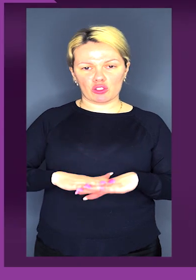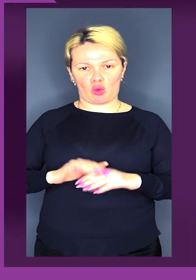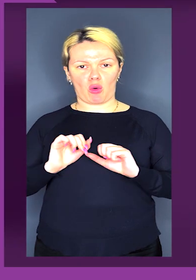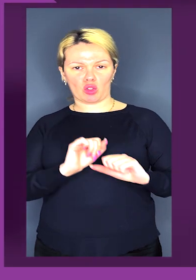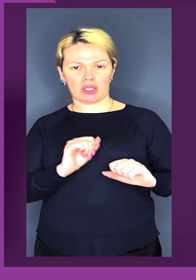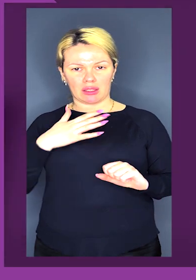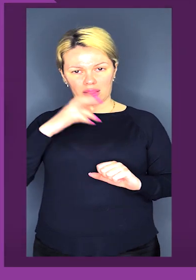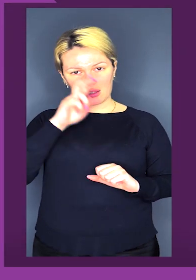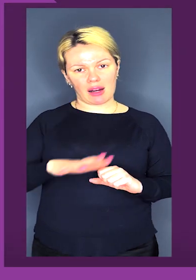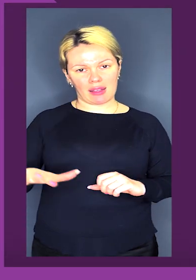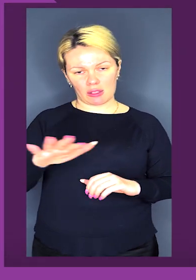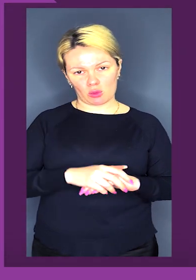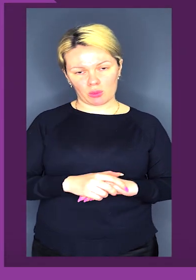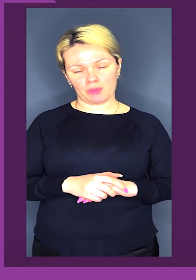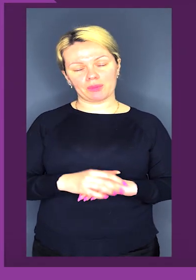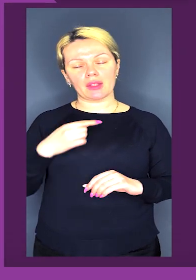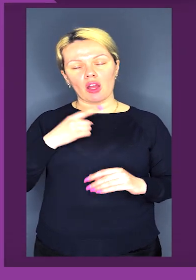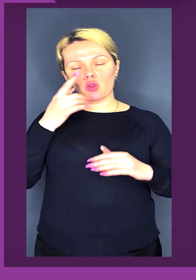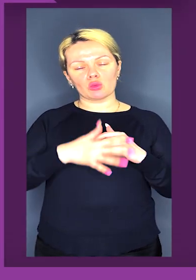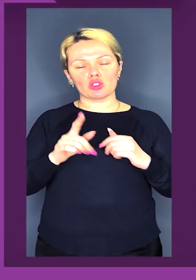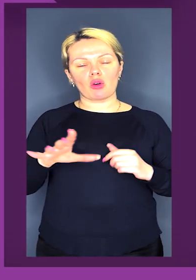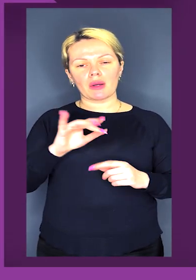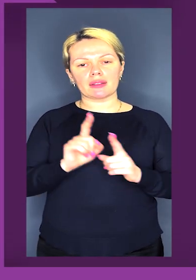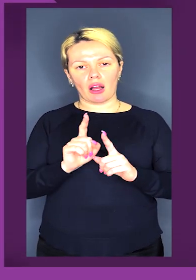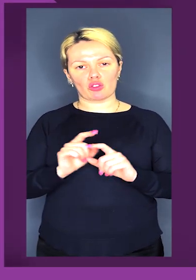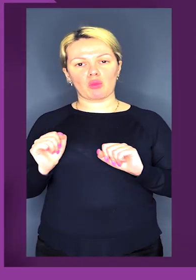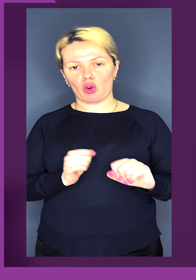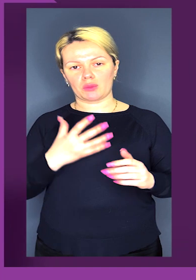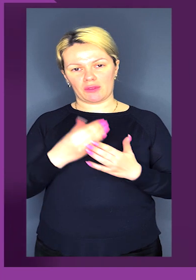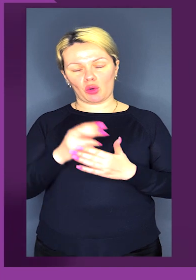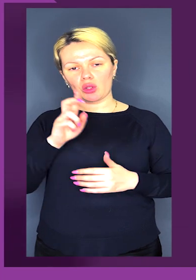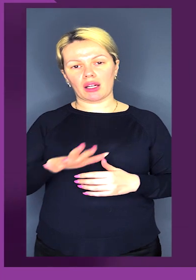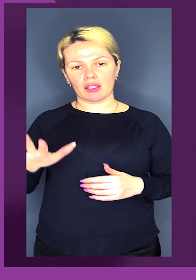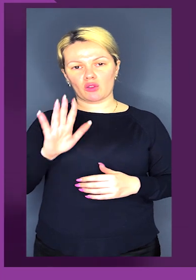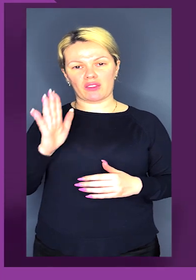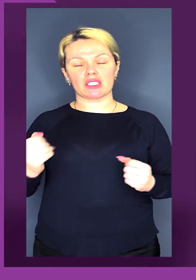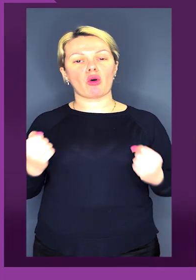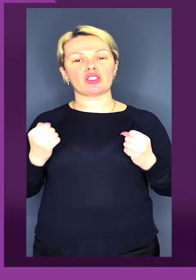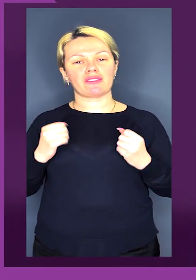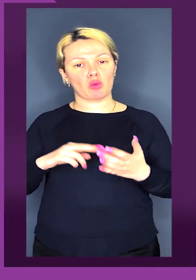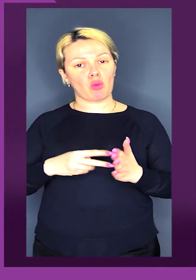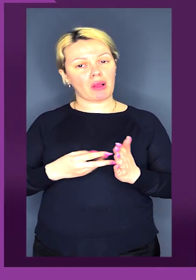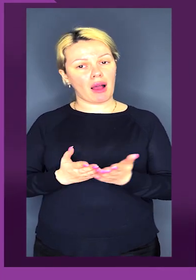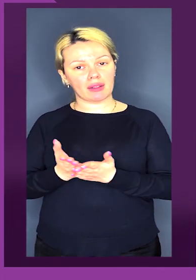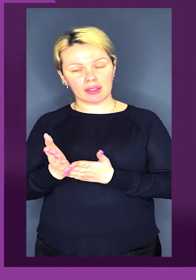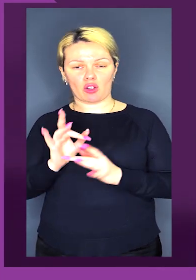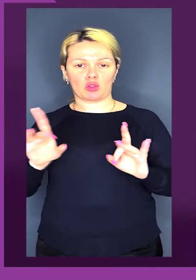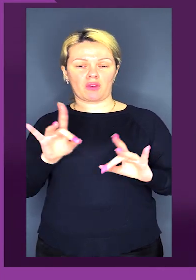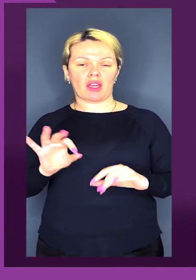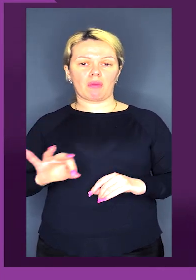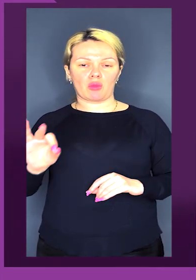важко боронити країну. Я, звичайно, розумію, що ми також боронимо свою країну. В спортивному плані